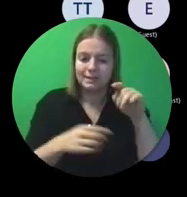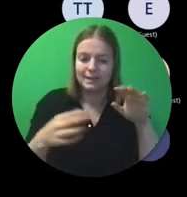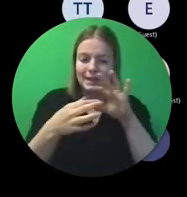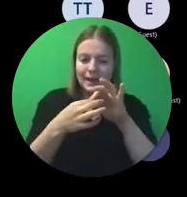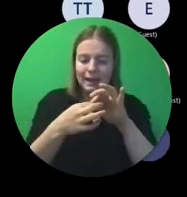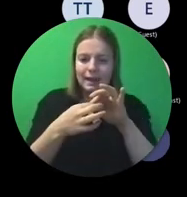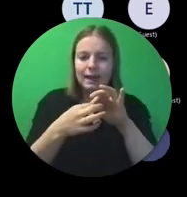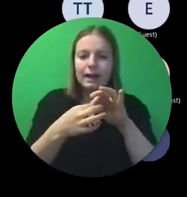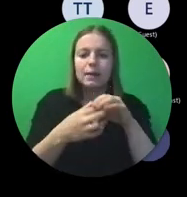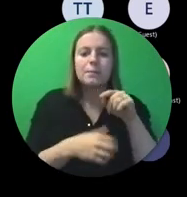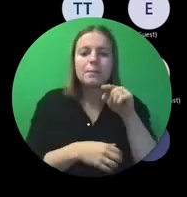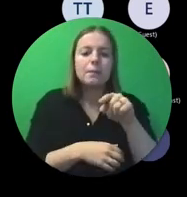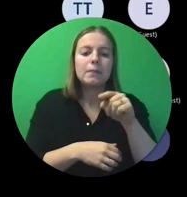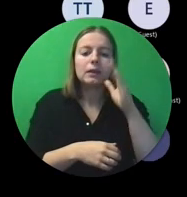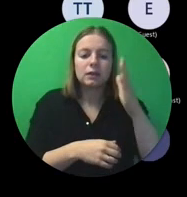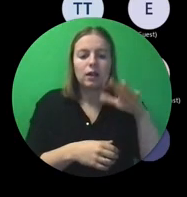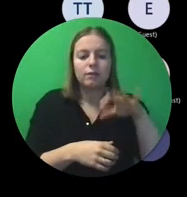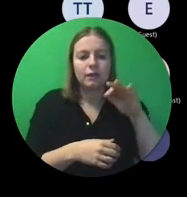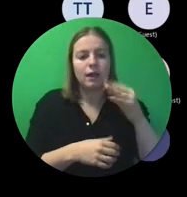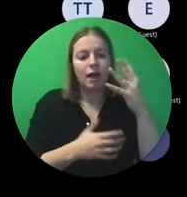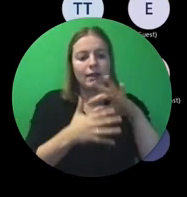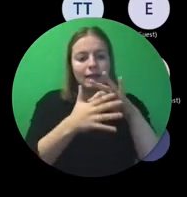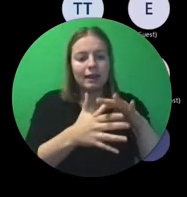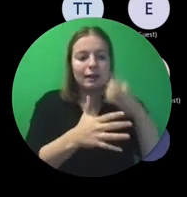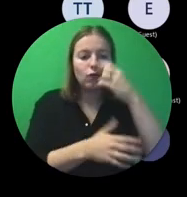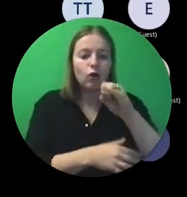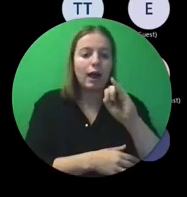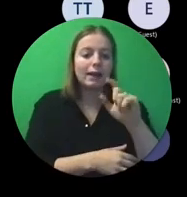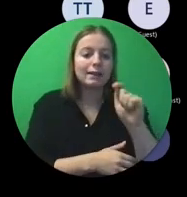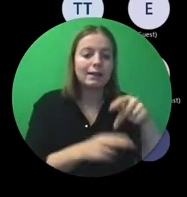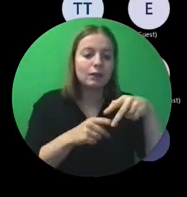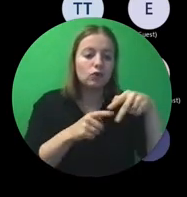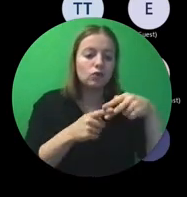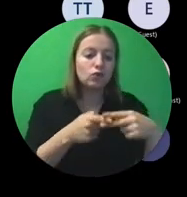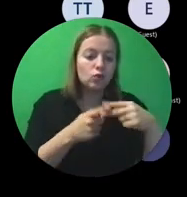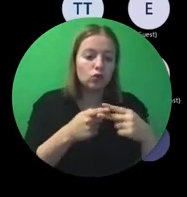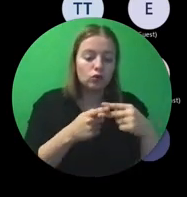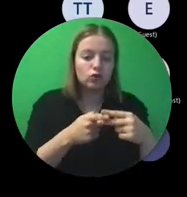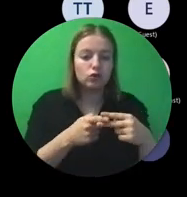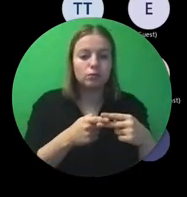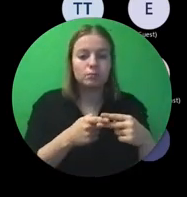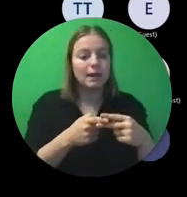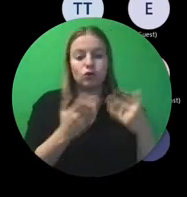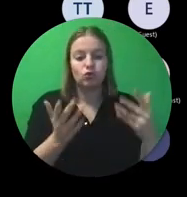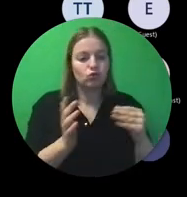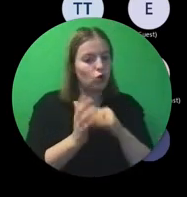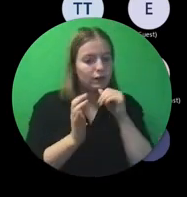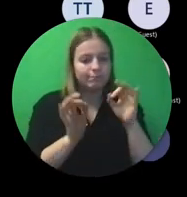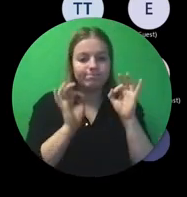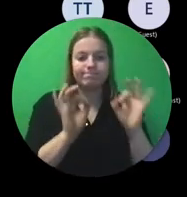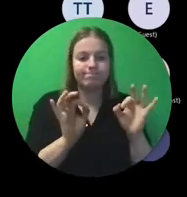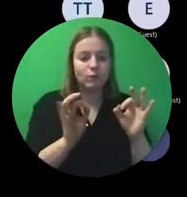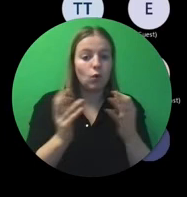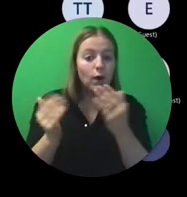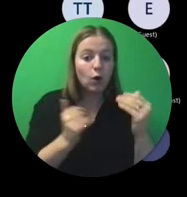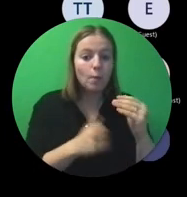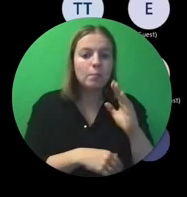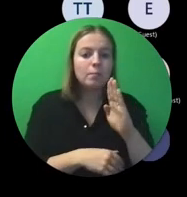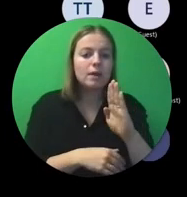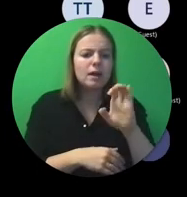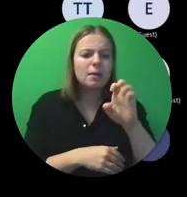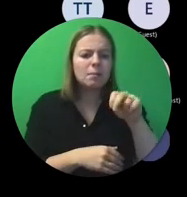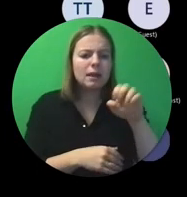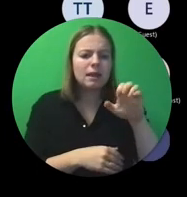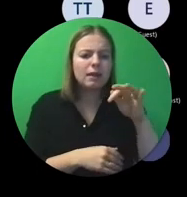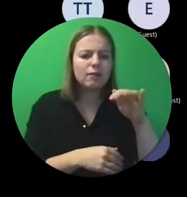Daar ga je de handleidingen voor de IT-tools vinden. Die staan nog niet op punt. Want de beneficiary module, het